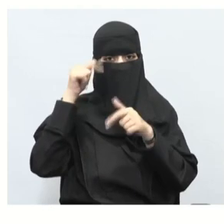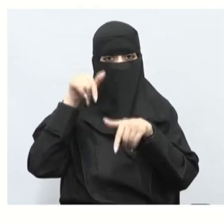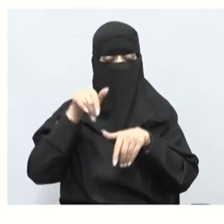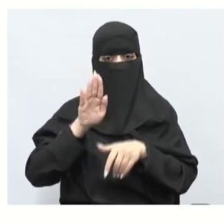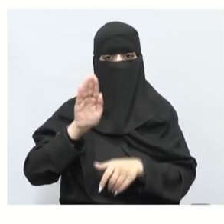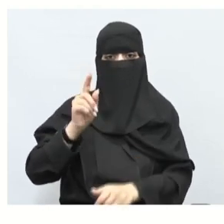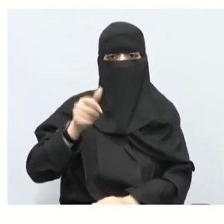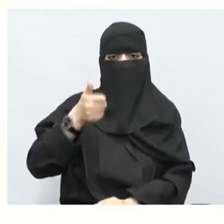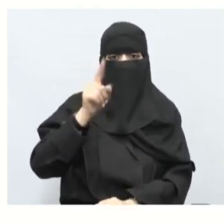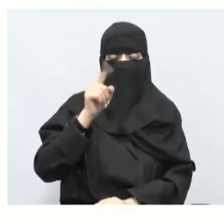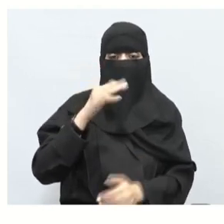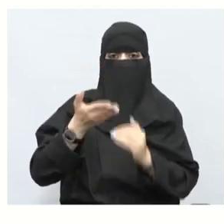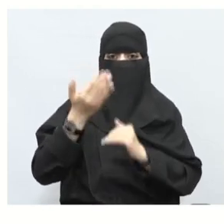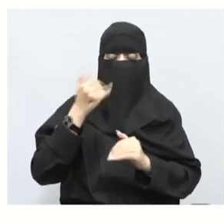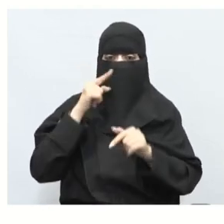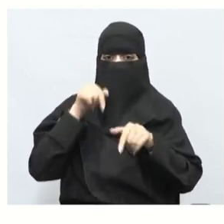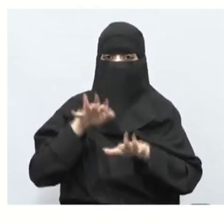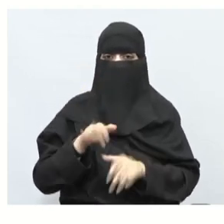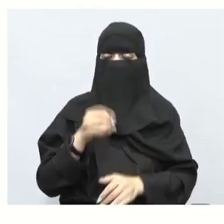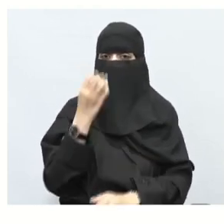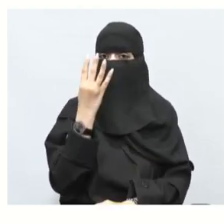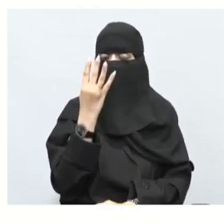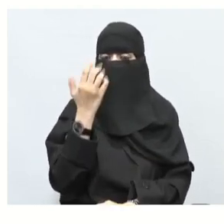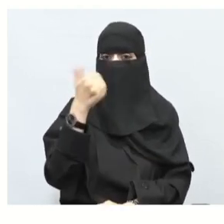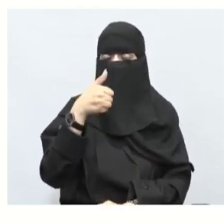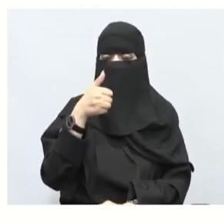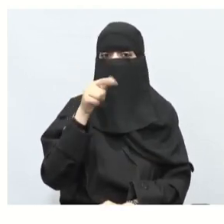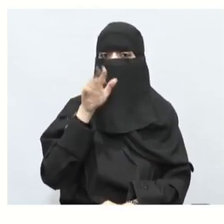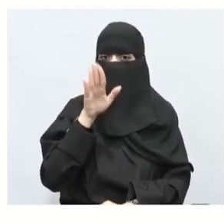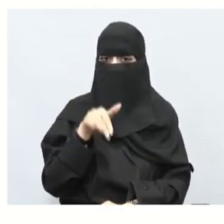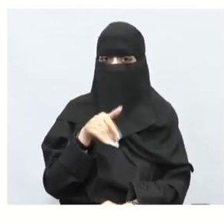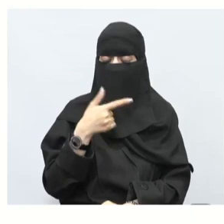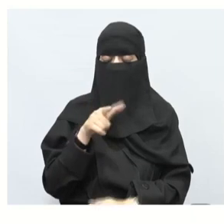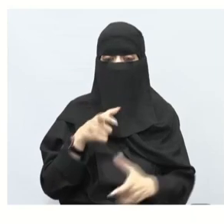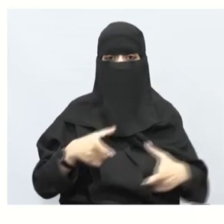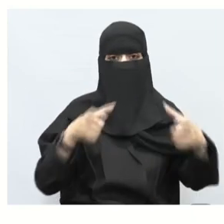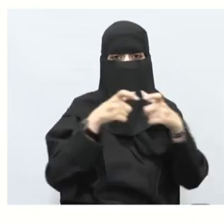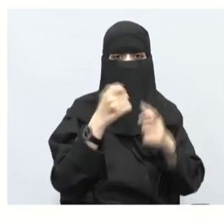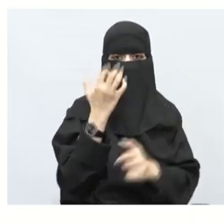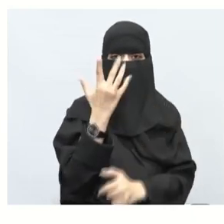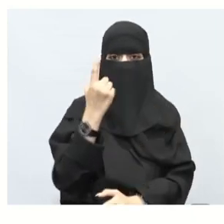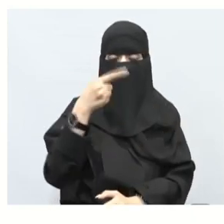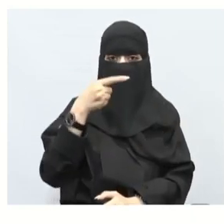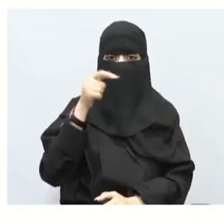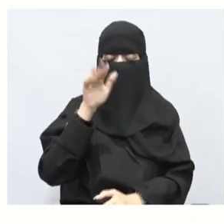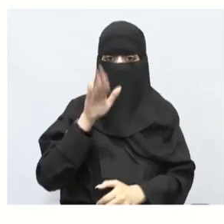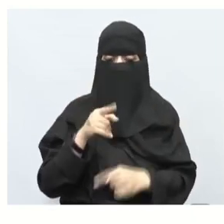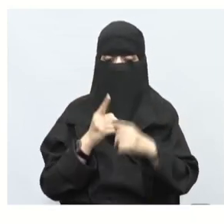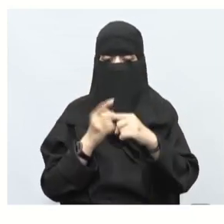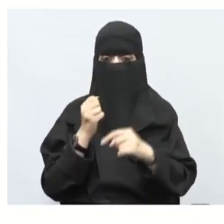تتحقق منها قبل قليل قلنا أربع وستون صح ولا؟ فإذا جمعت الخمسة عشر مع التسعو أربعون